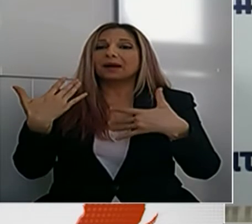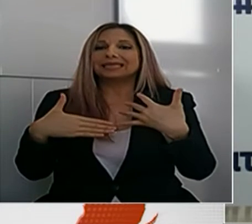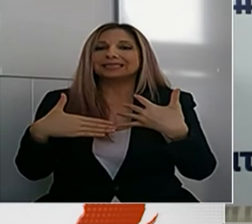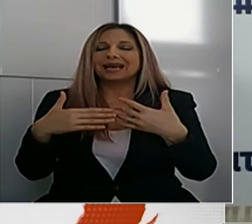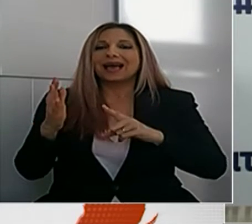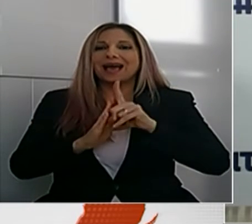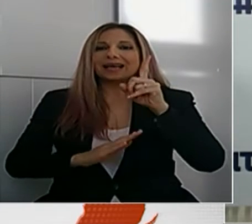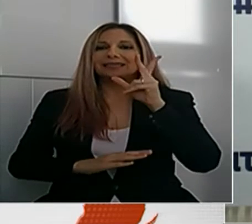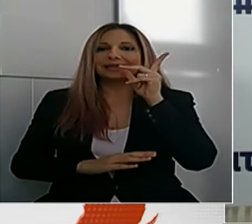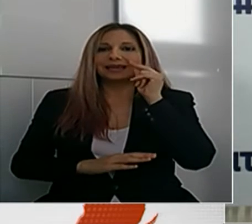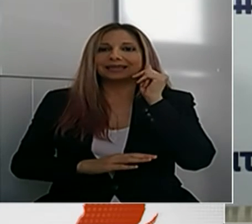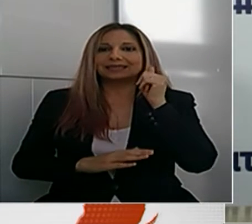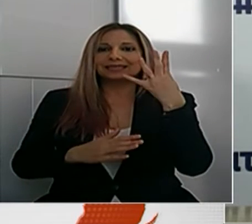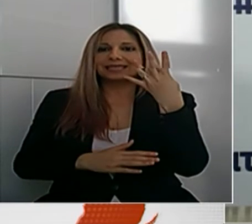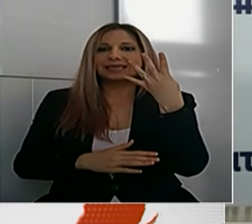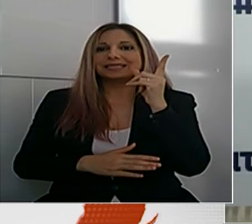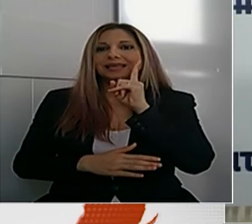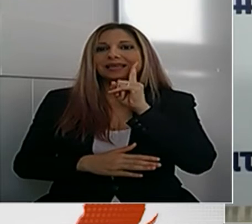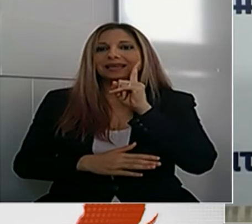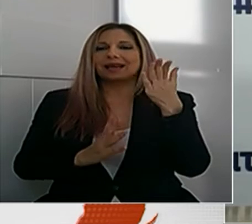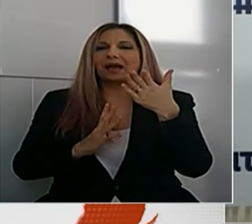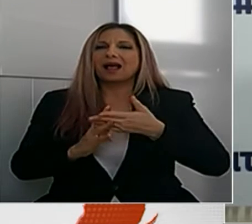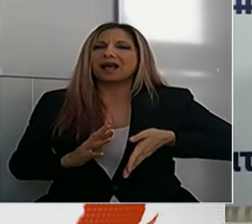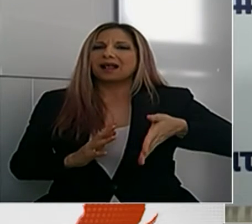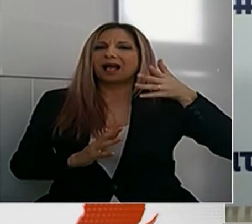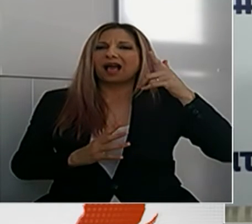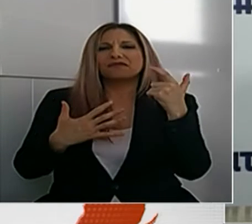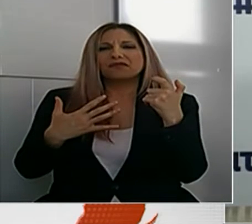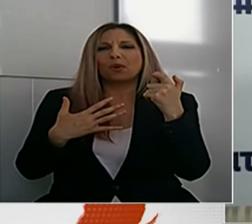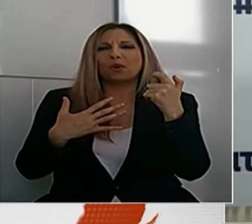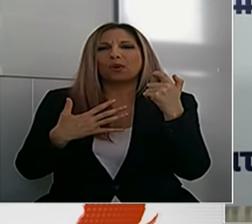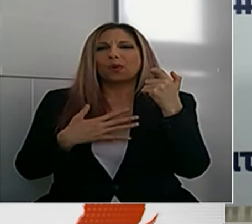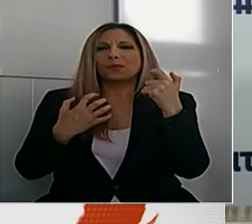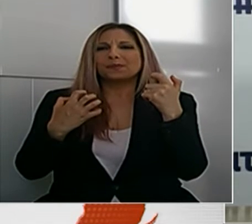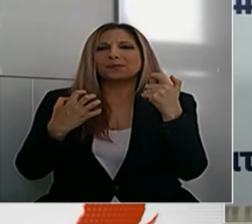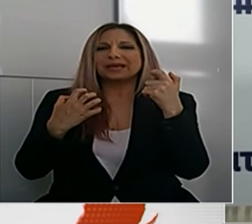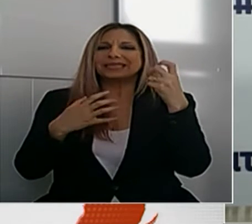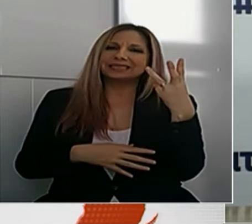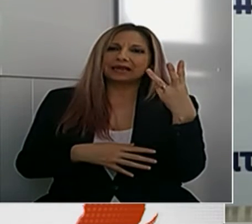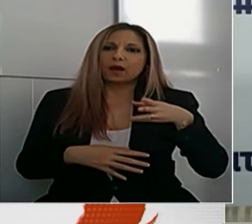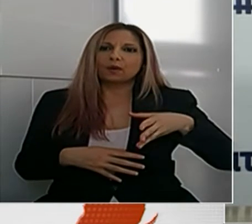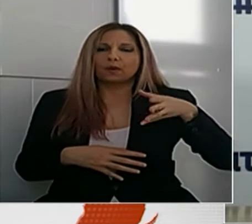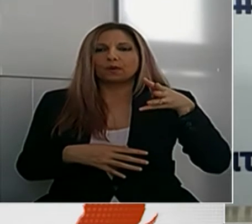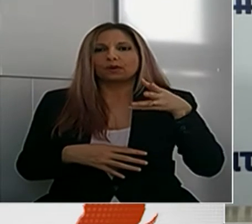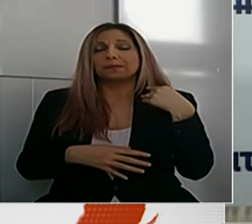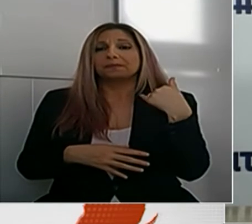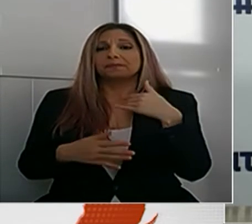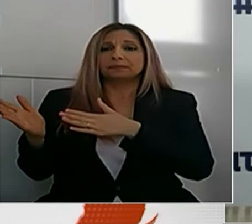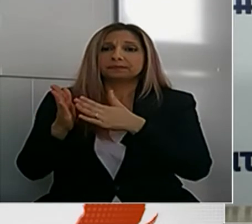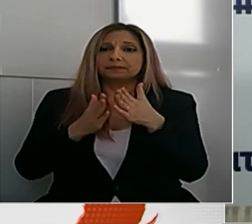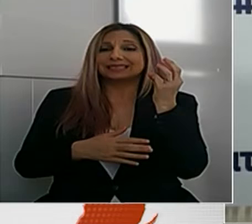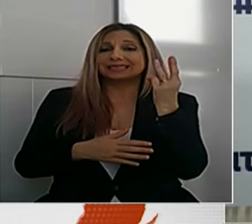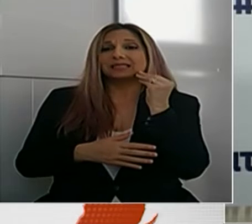τέσσερις γυναίκες με μέσο όρο ηλικίας τα 73. Μέχρι τις 3 το απόγευμα στο Γενικό Νοσοκομείο Αμμοχώστου